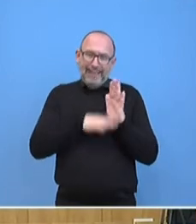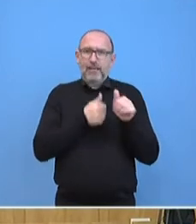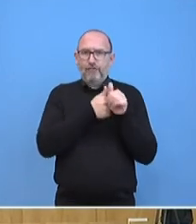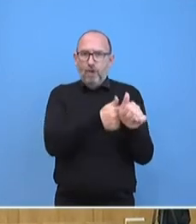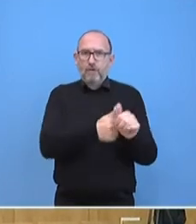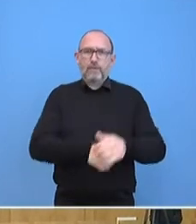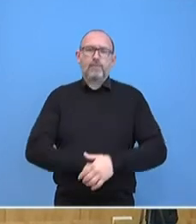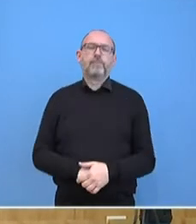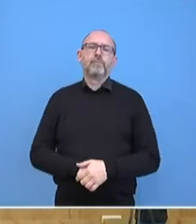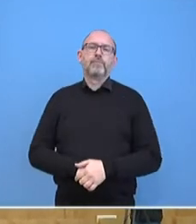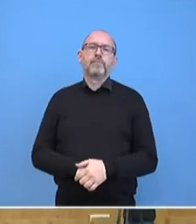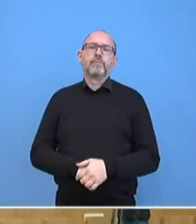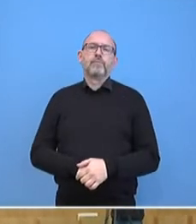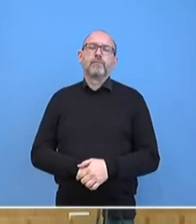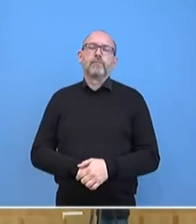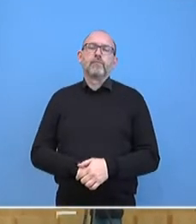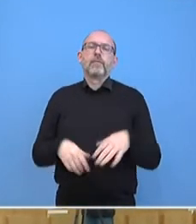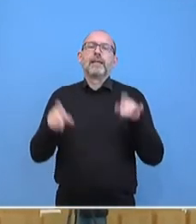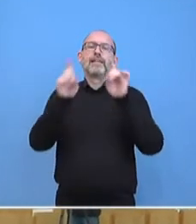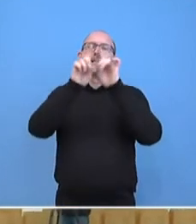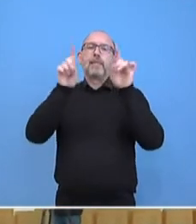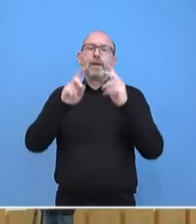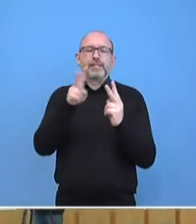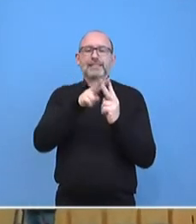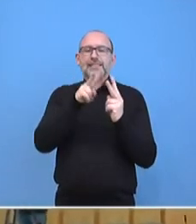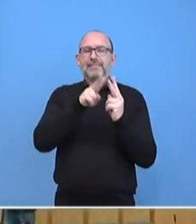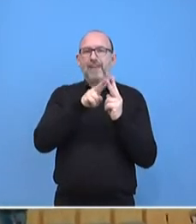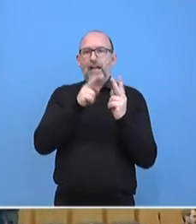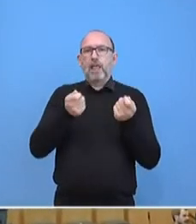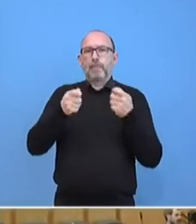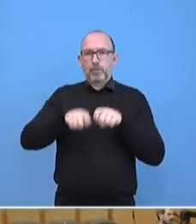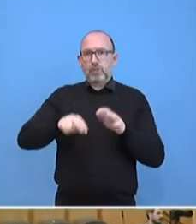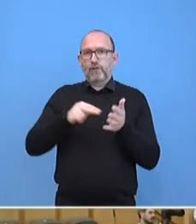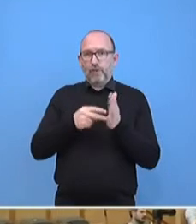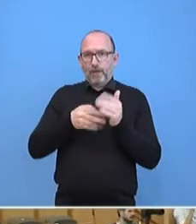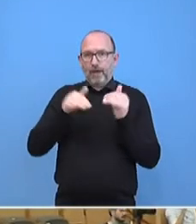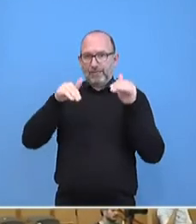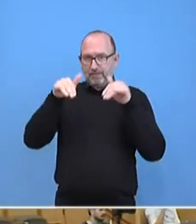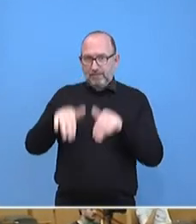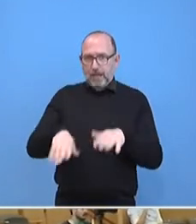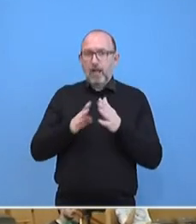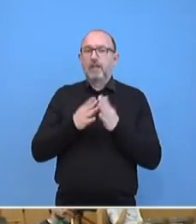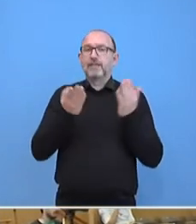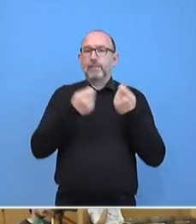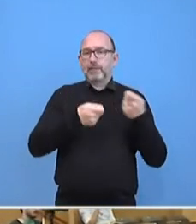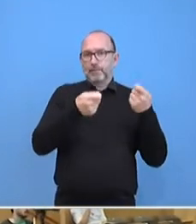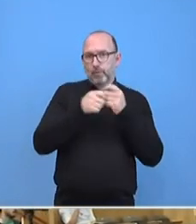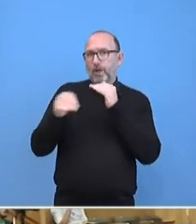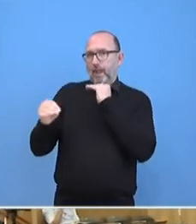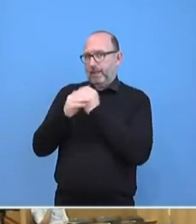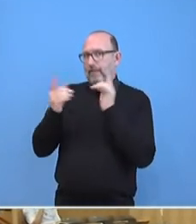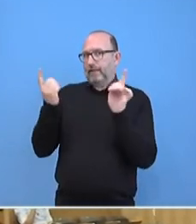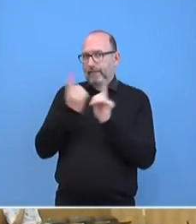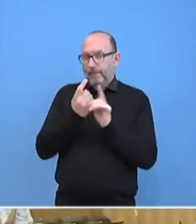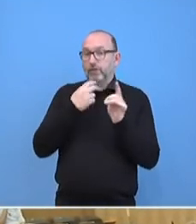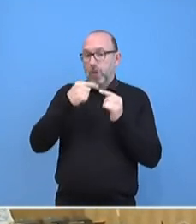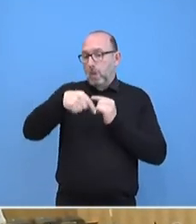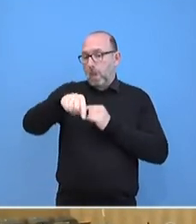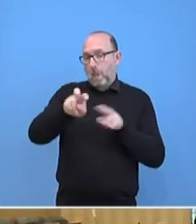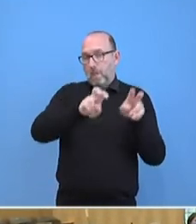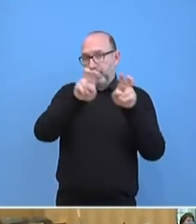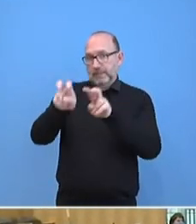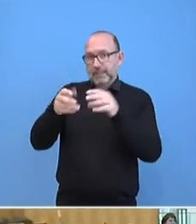standen, wie gesagt, zwei Beschlüsse aus den Bund-Länder-Treffen im Vordergrund, die umgesetzt werden sollen.